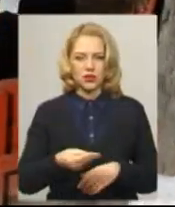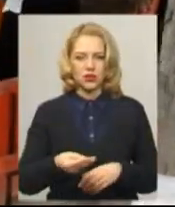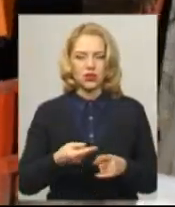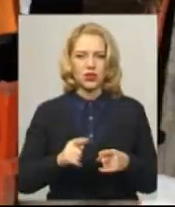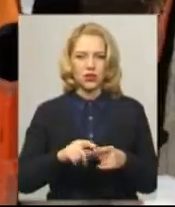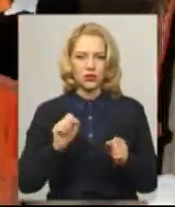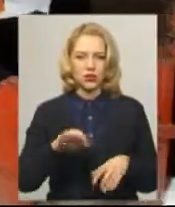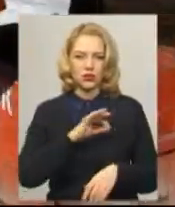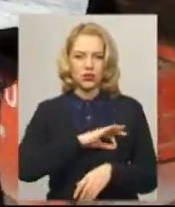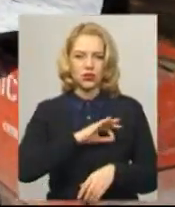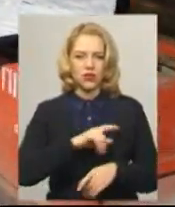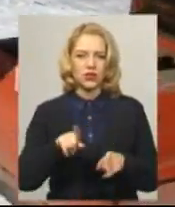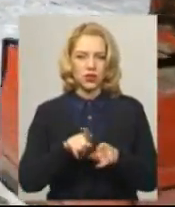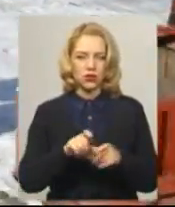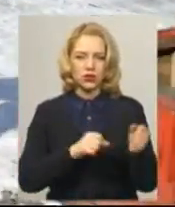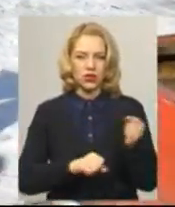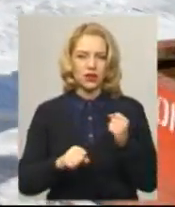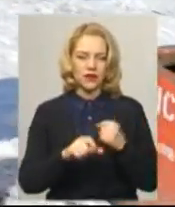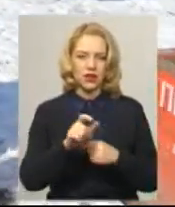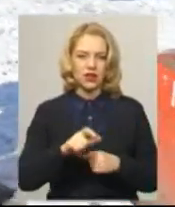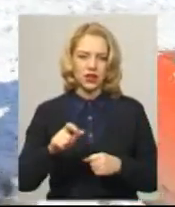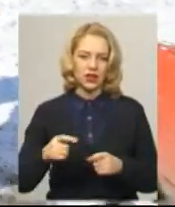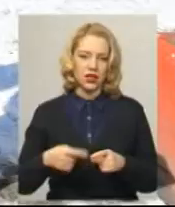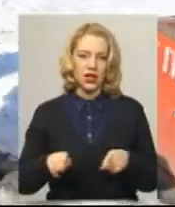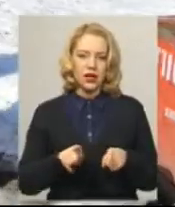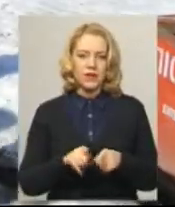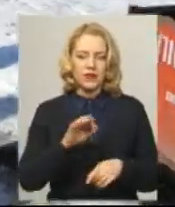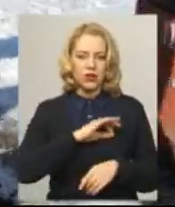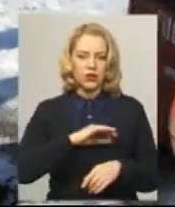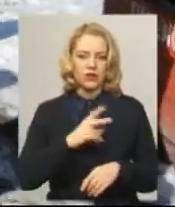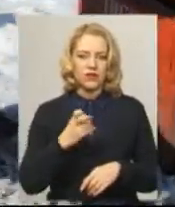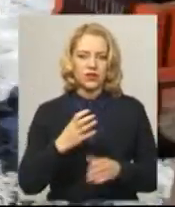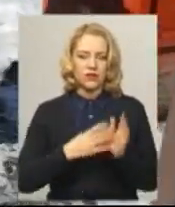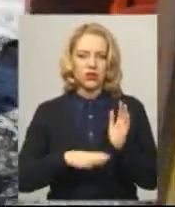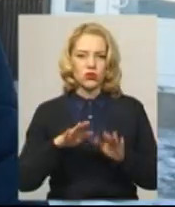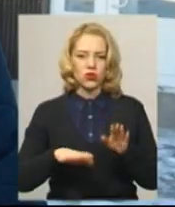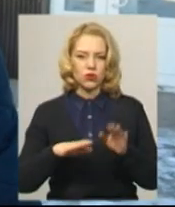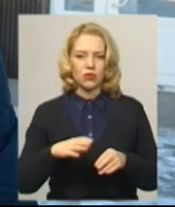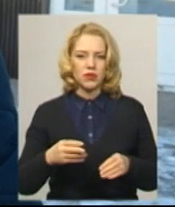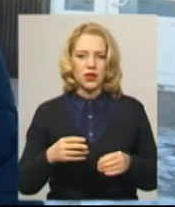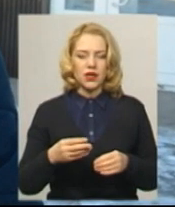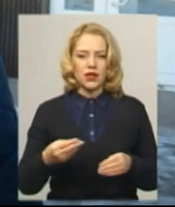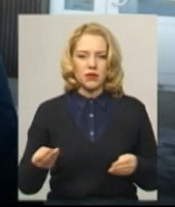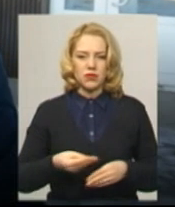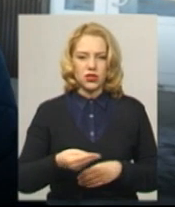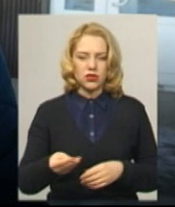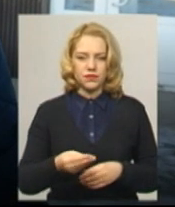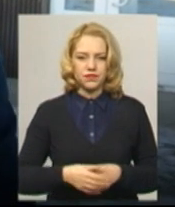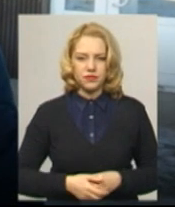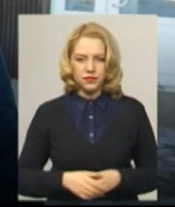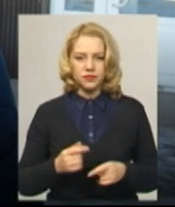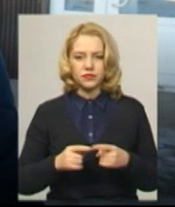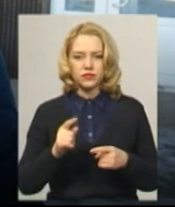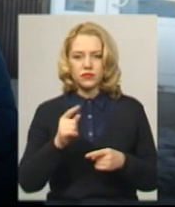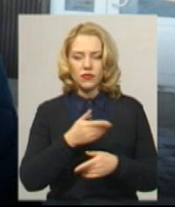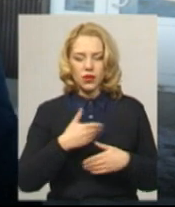користуватися і двірники. Всього за зимовий період витратили 8 тонн піщано-соляної суміші та пів тонни солі. Ми обстежуємо попередньо,